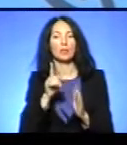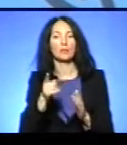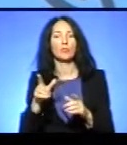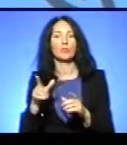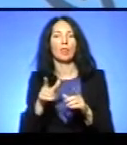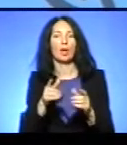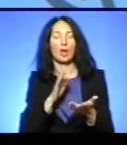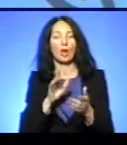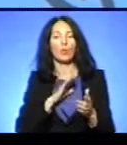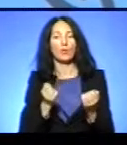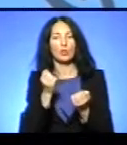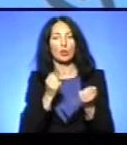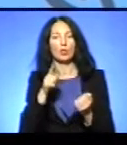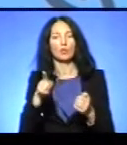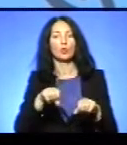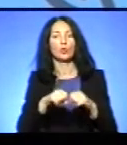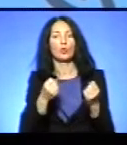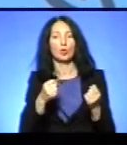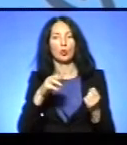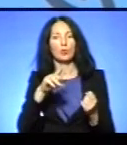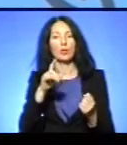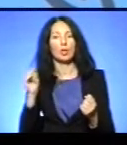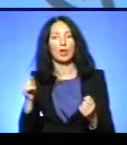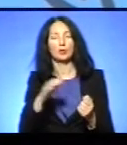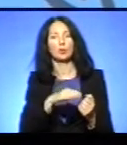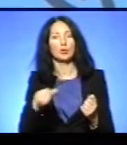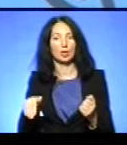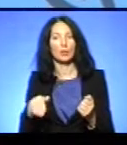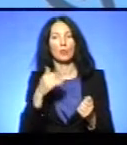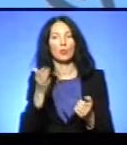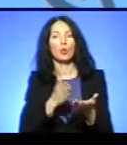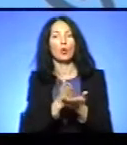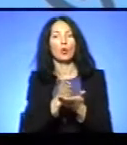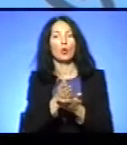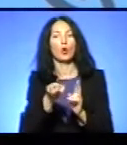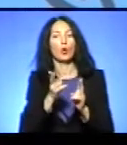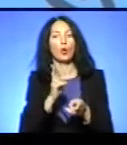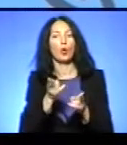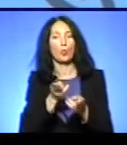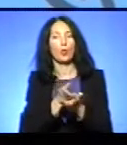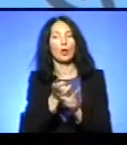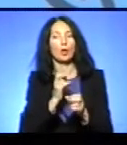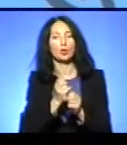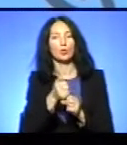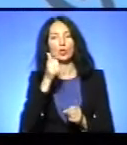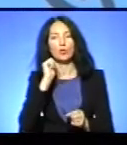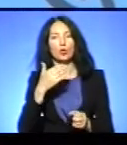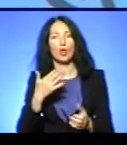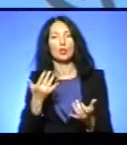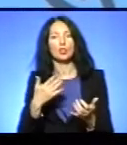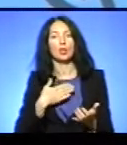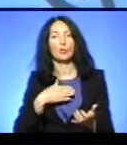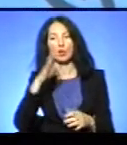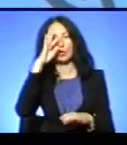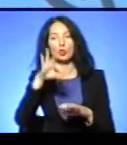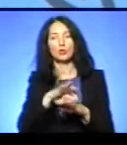і таз за рентген. Так само в нього з реанімація. Ми йому робили операцію вчора. А ще мій чоловік каже, в реанімації теж вчора йому